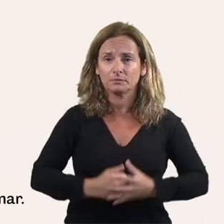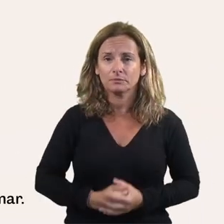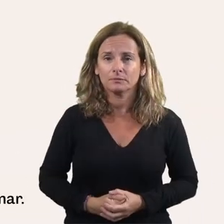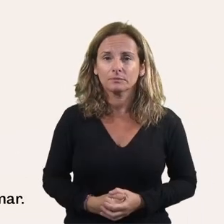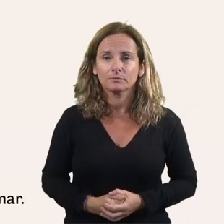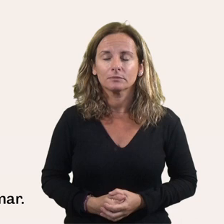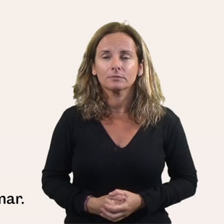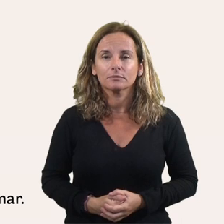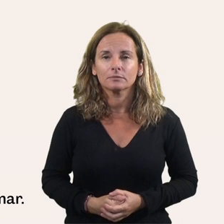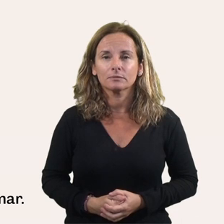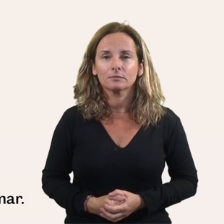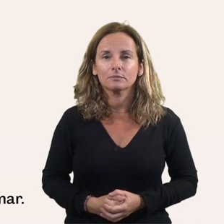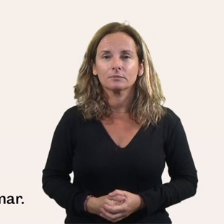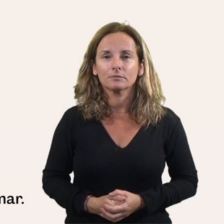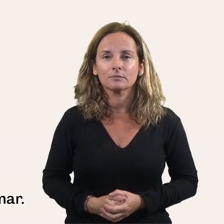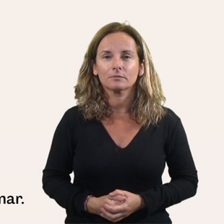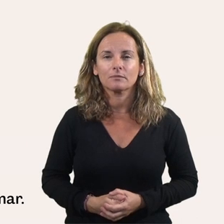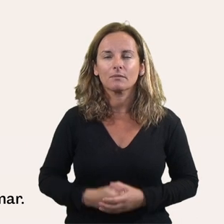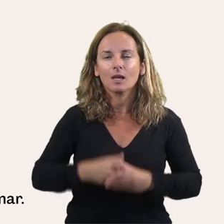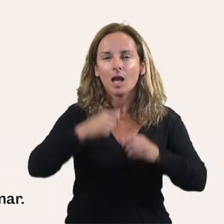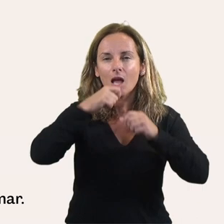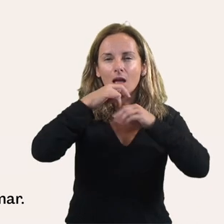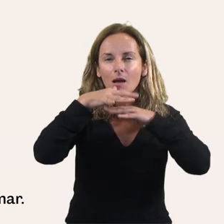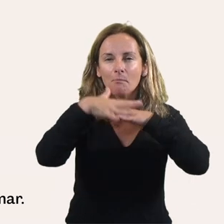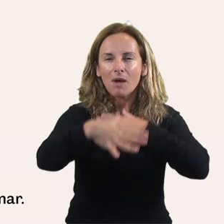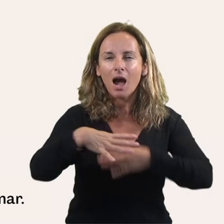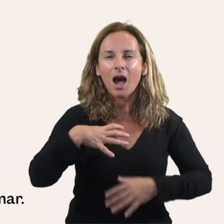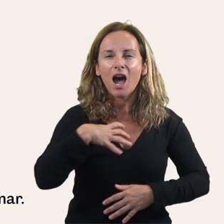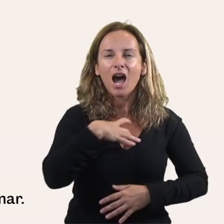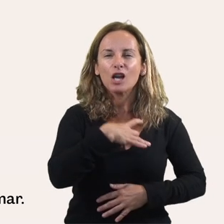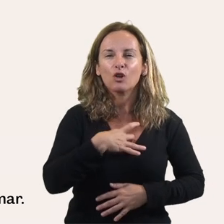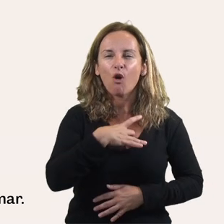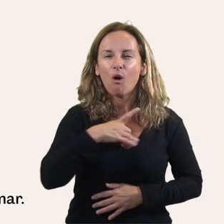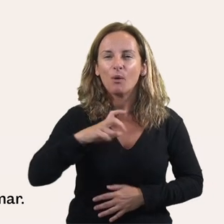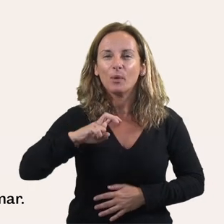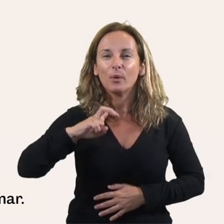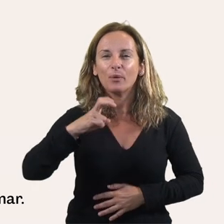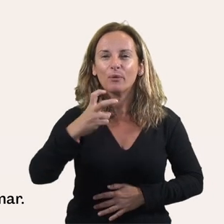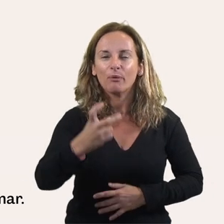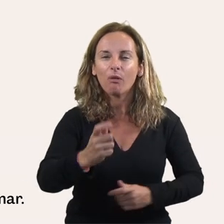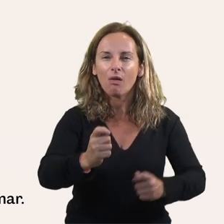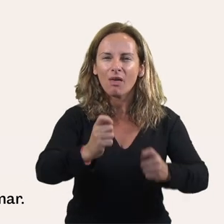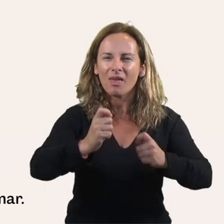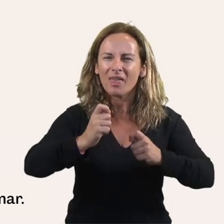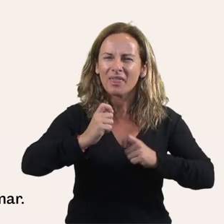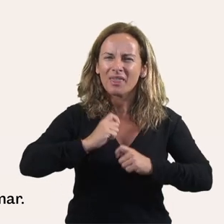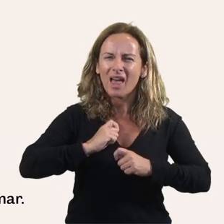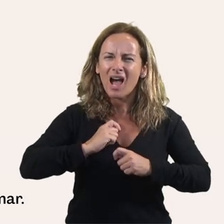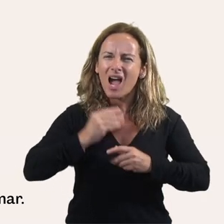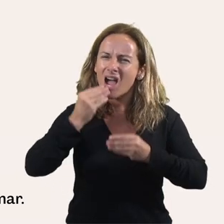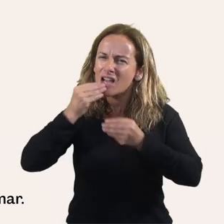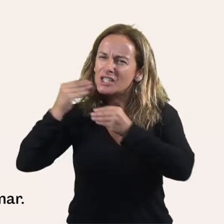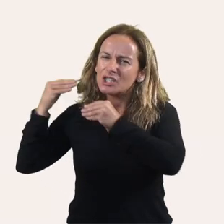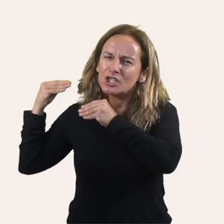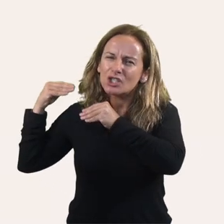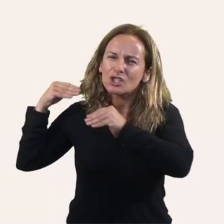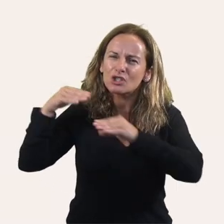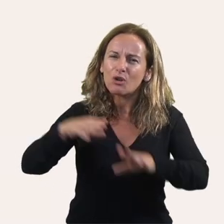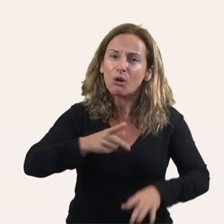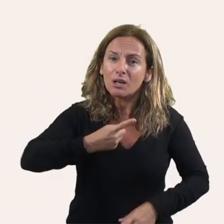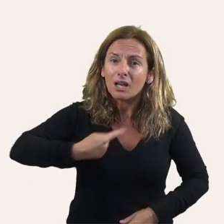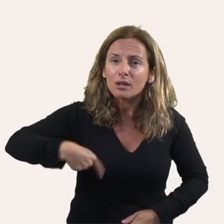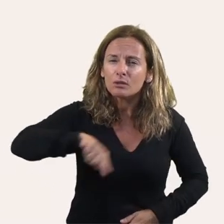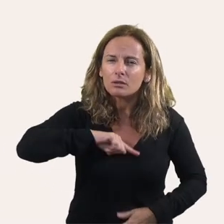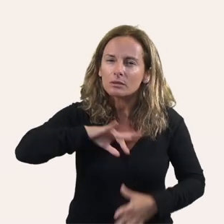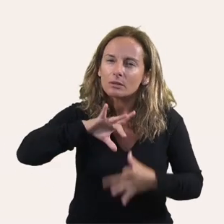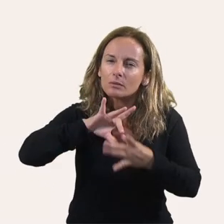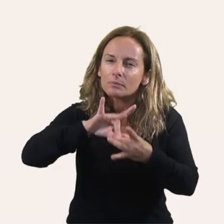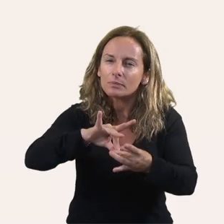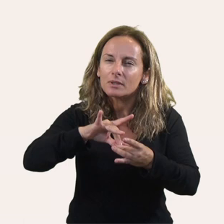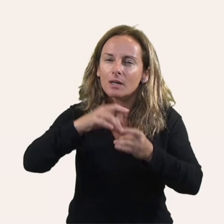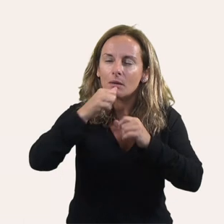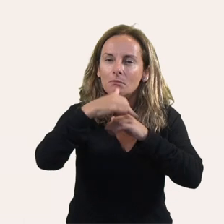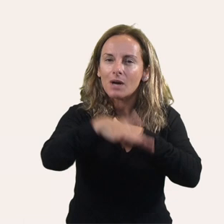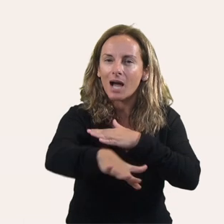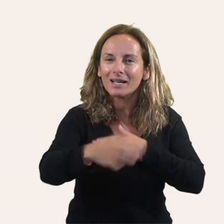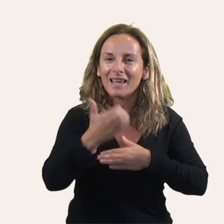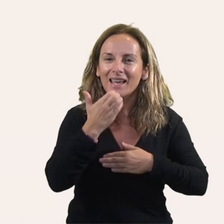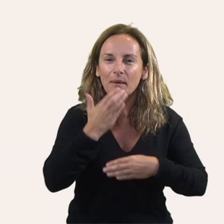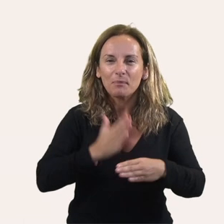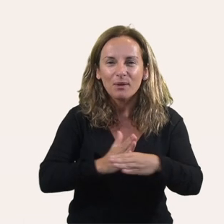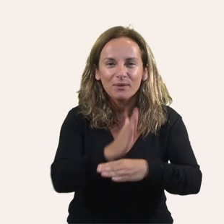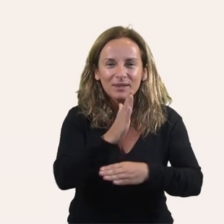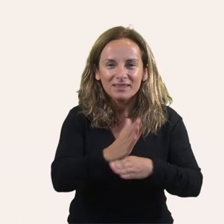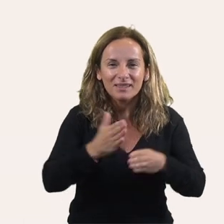Els oficis de la mà ens parlen de milers d'anys d'història de relació amb la mà. Els dels mestres de Calafat,